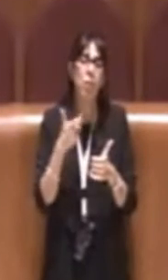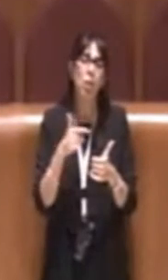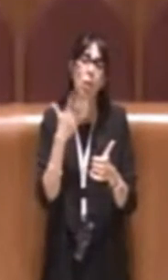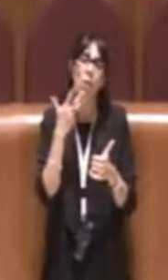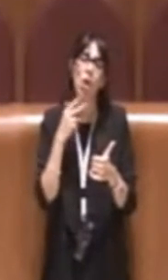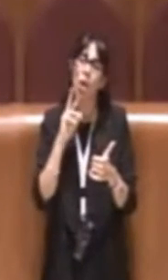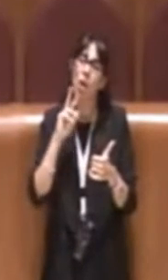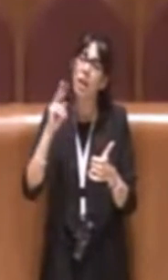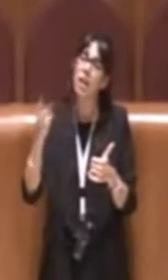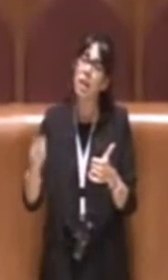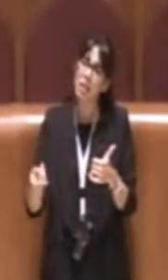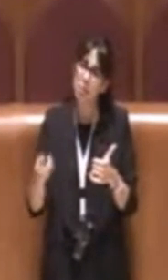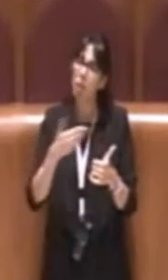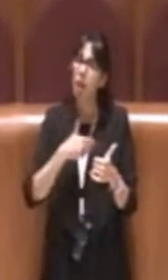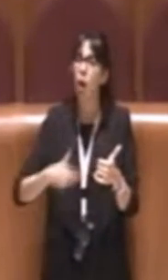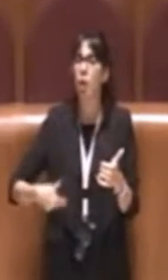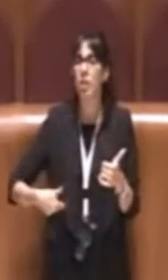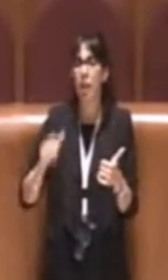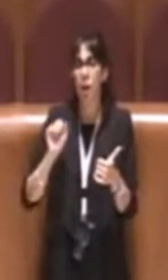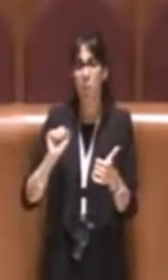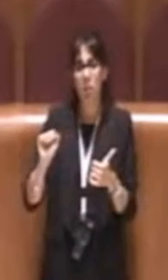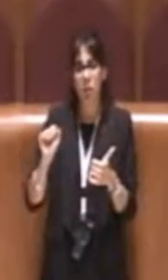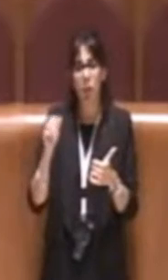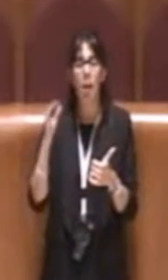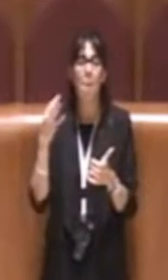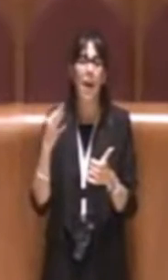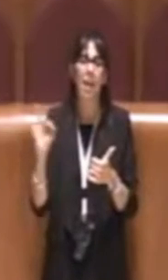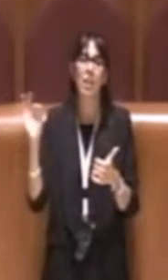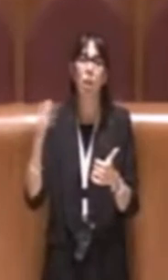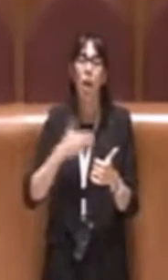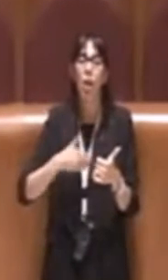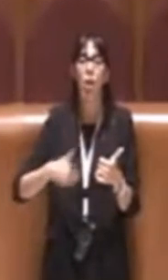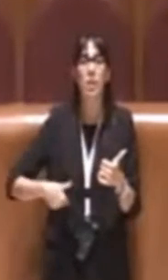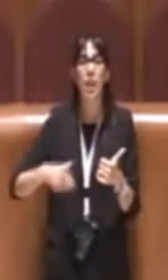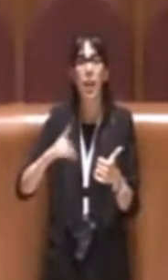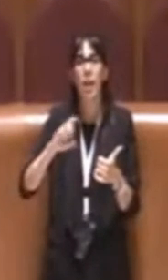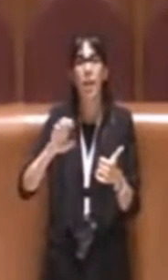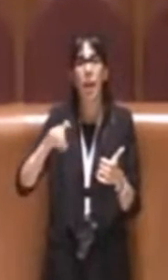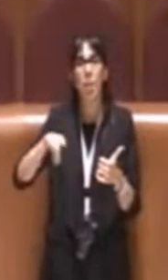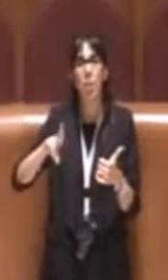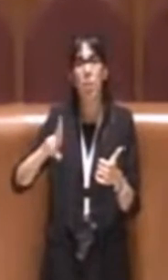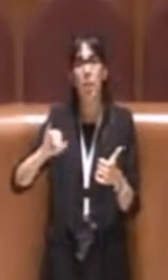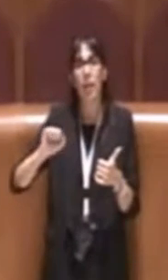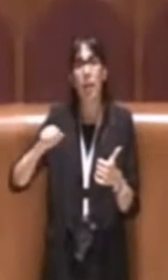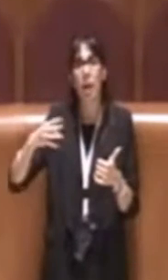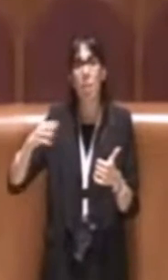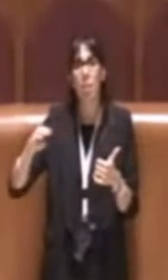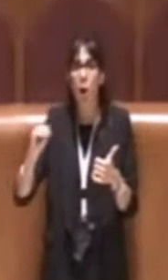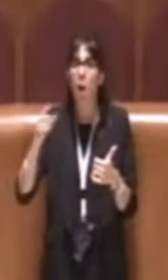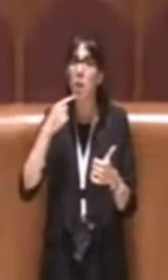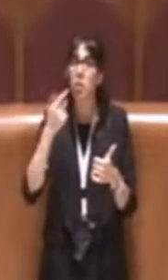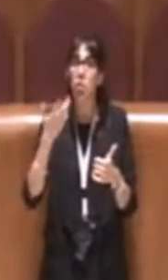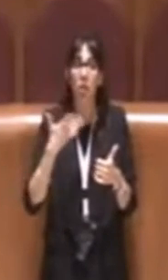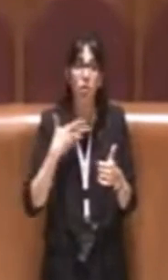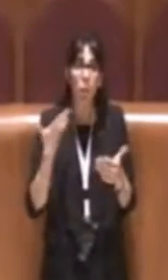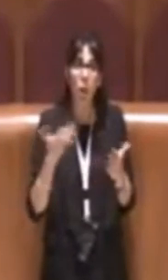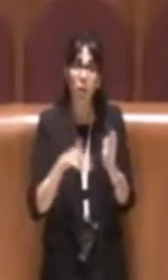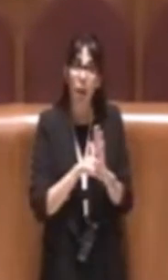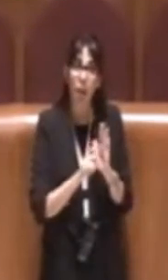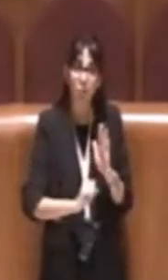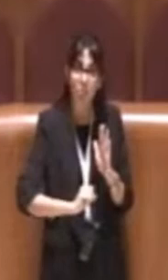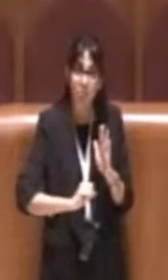in particolare al consigliere De Priamo che paventava un'irregolarità, un'illegittimità